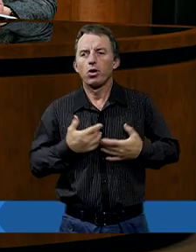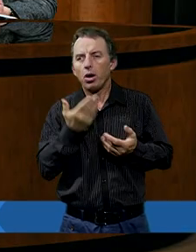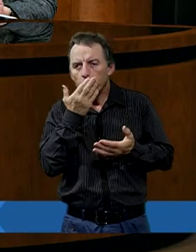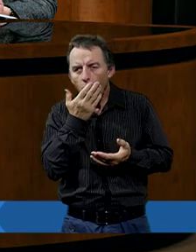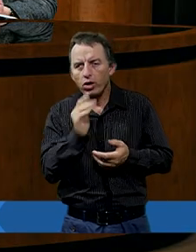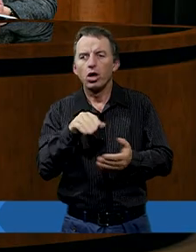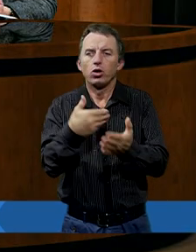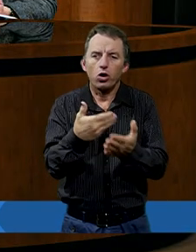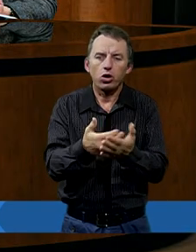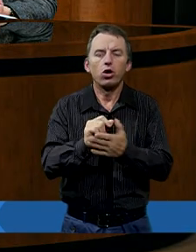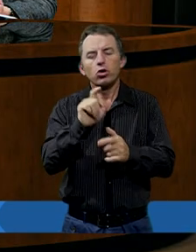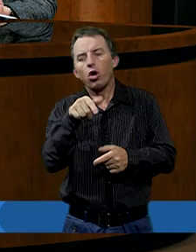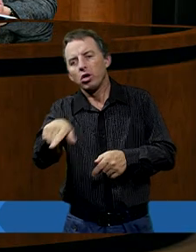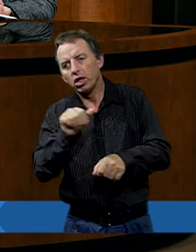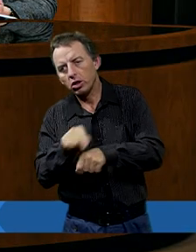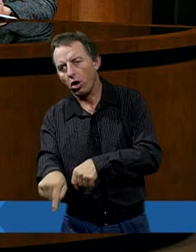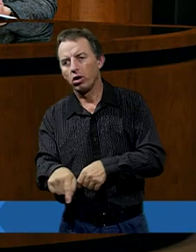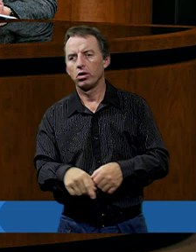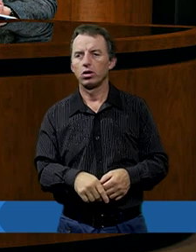mówić, skoro one w nas są.